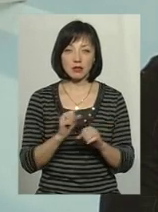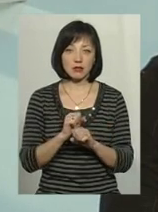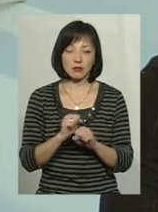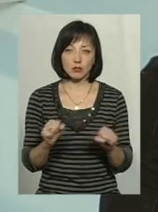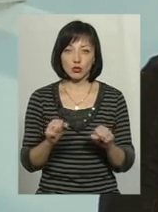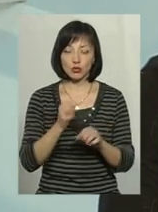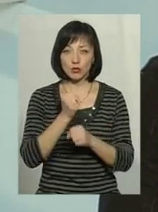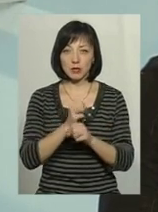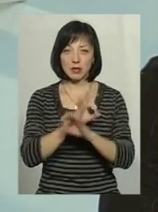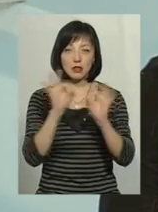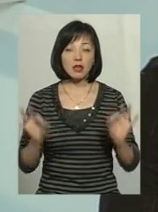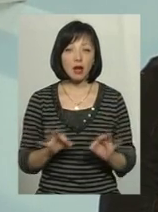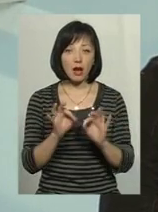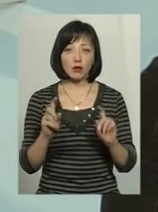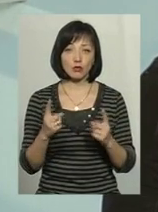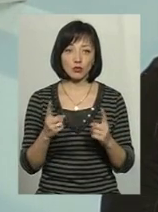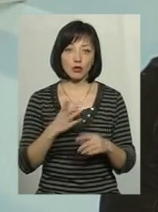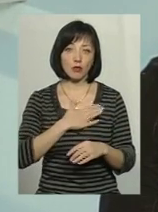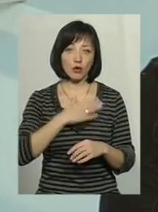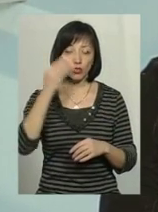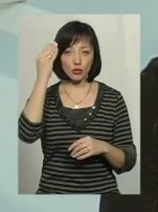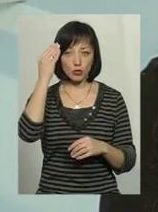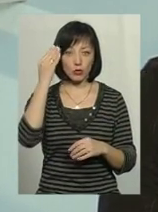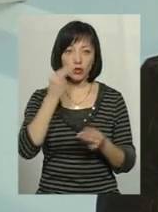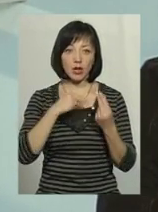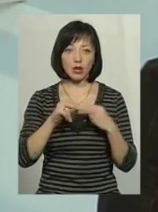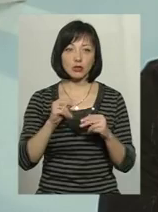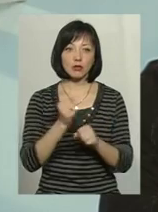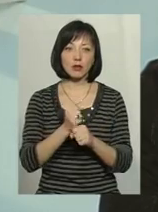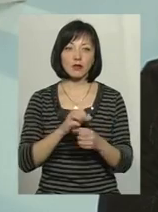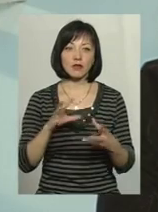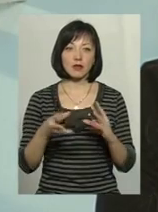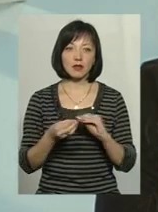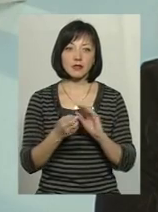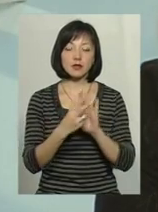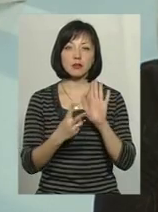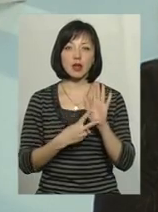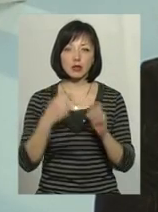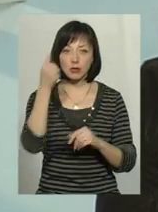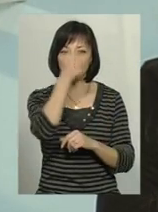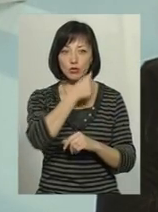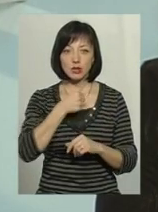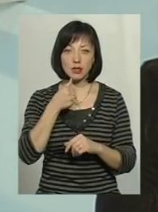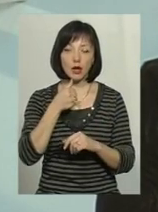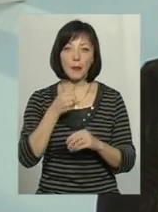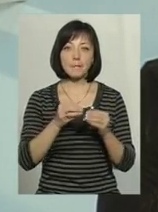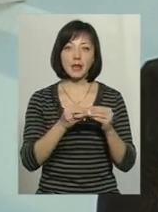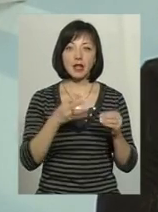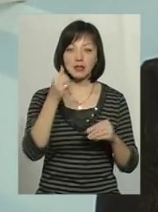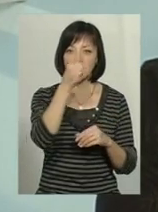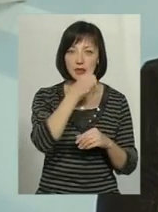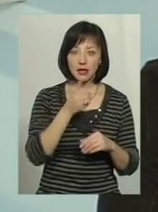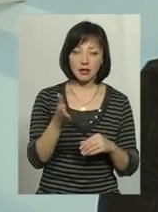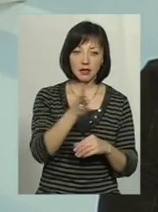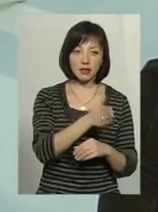зробити ніяких, тому що, на мою думку, краще буде робити висновки в 2017 році, тому що 2015 рік, це